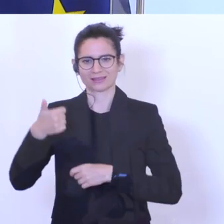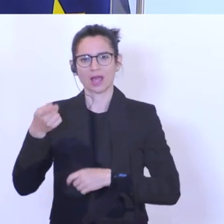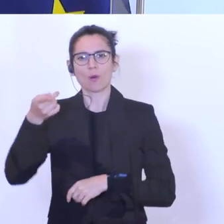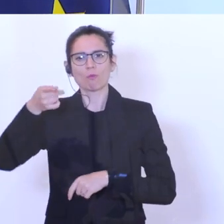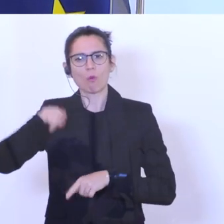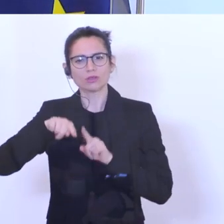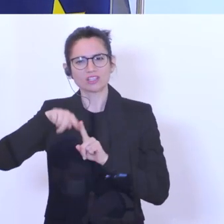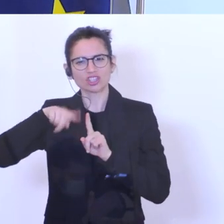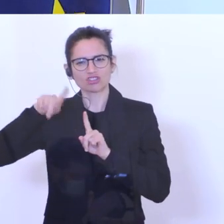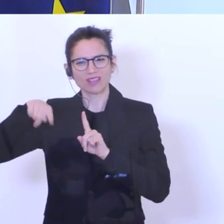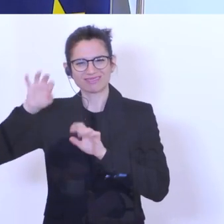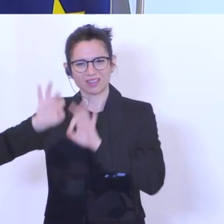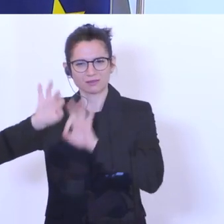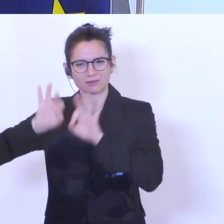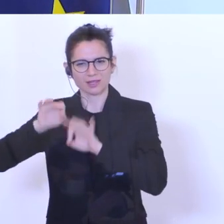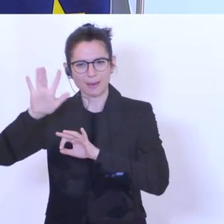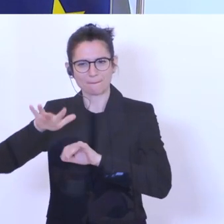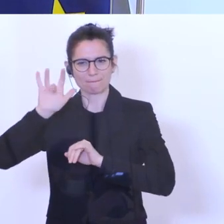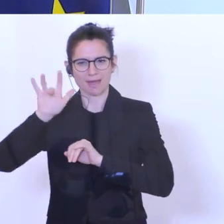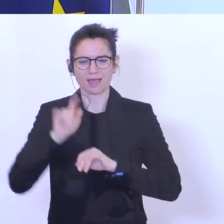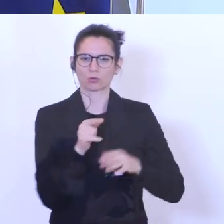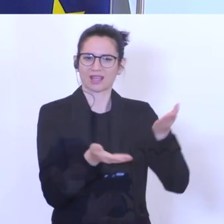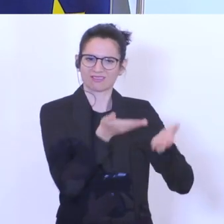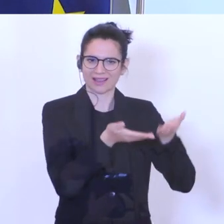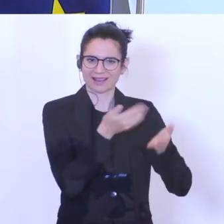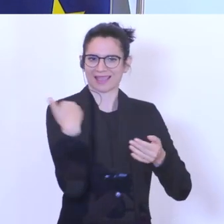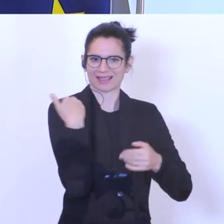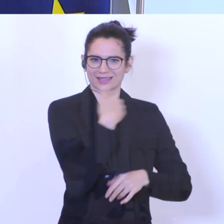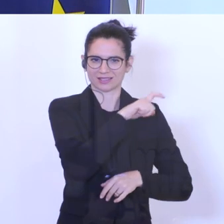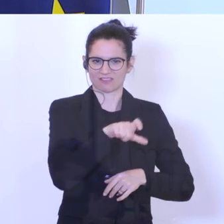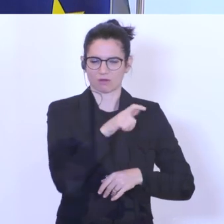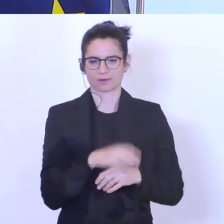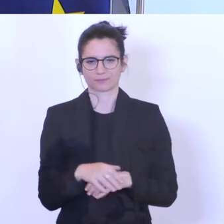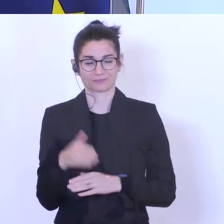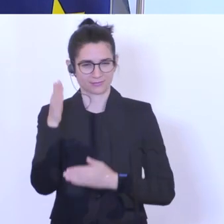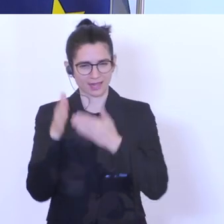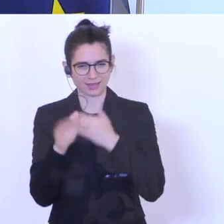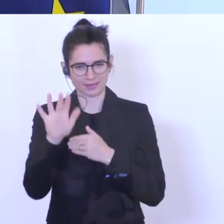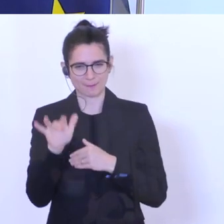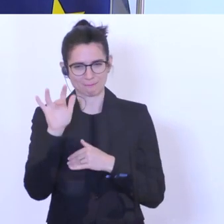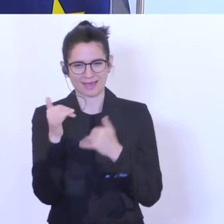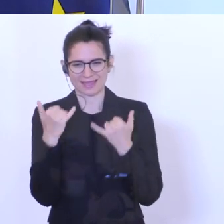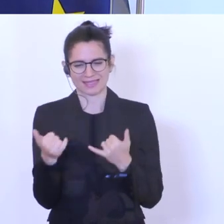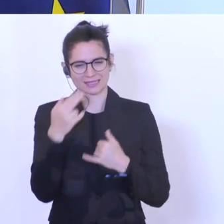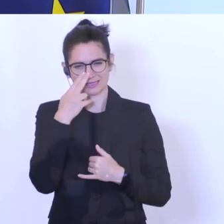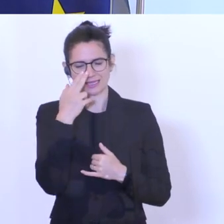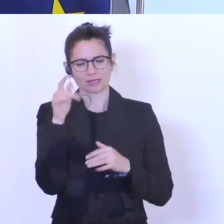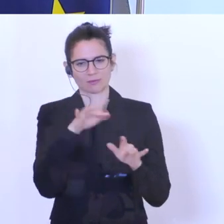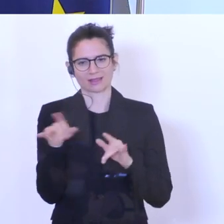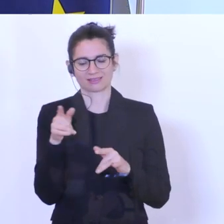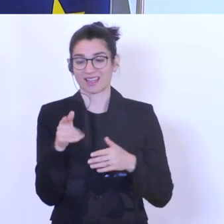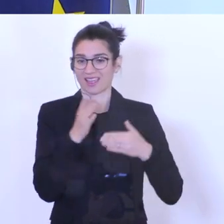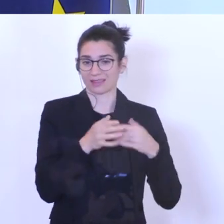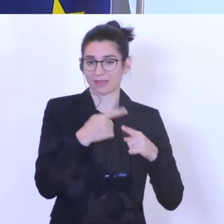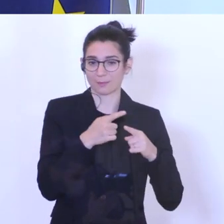Monatsstatistik für Mai und andererseits den Vergleich zur Vorwoche. Ende Mai liegen wir bereits deutlich unter dem Stand von